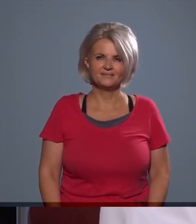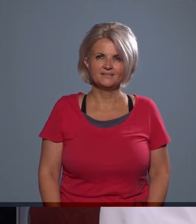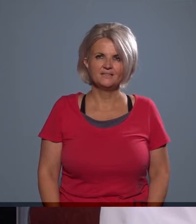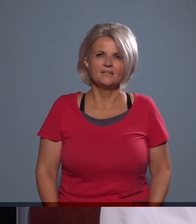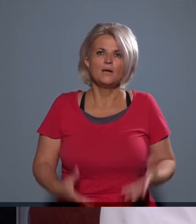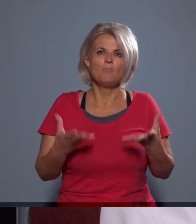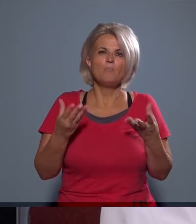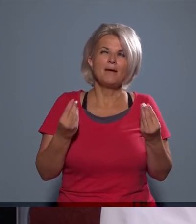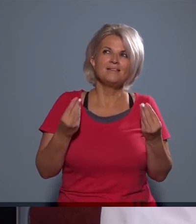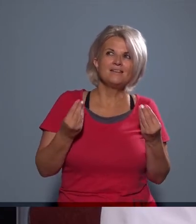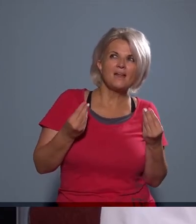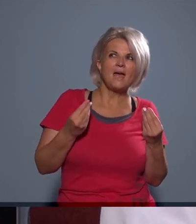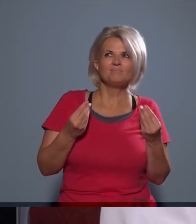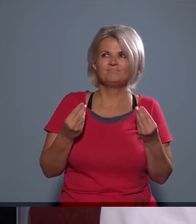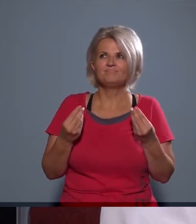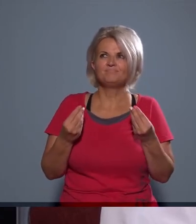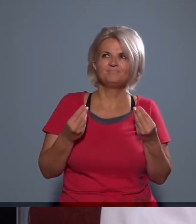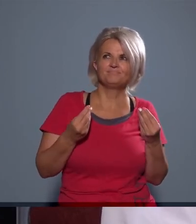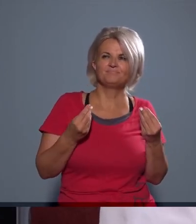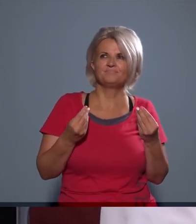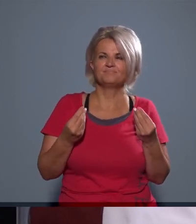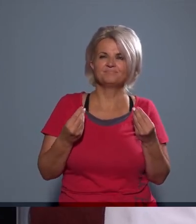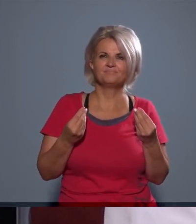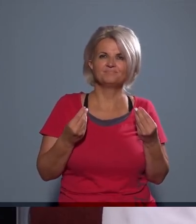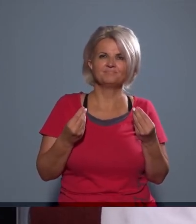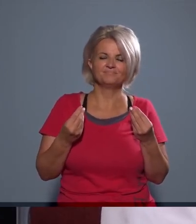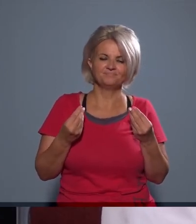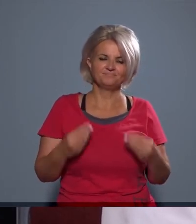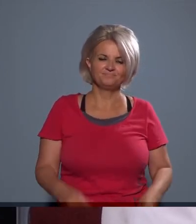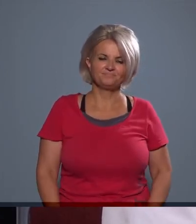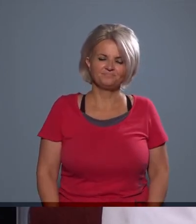ha úgy tetszik,